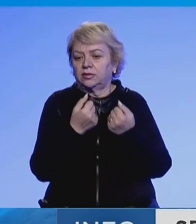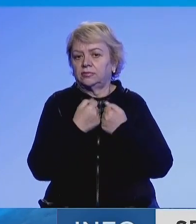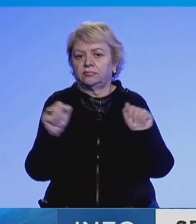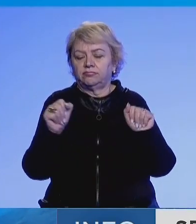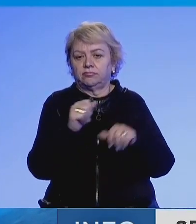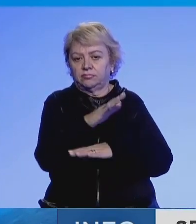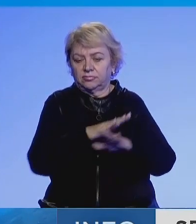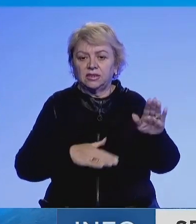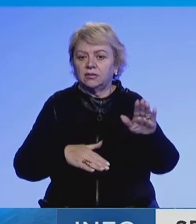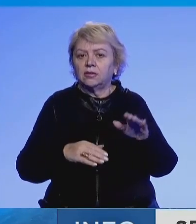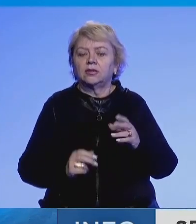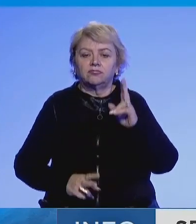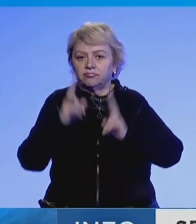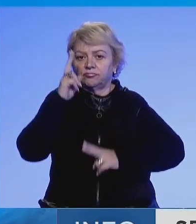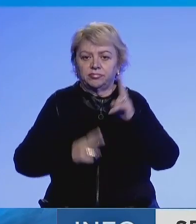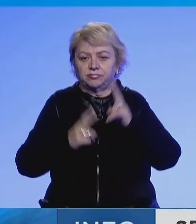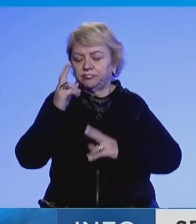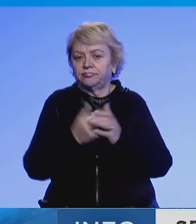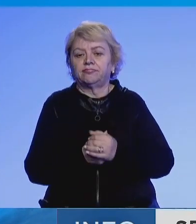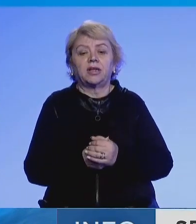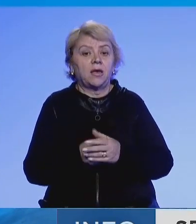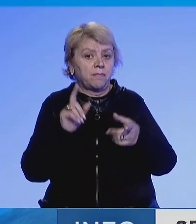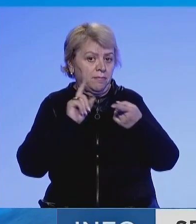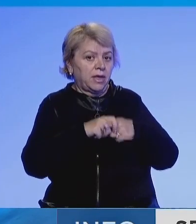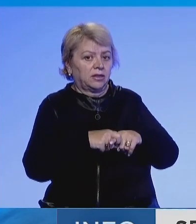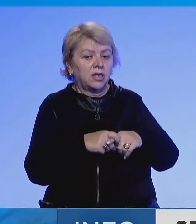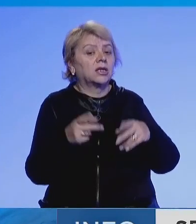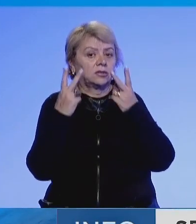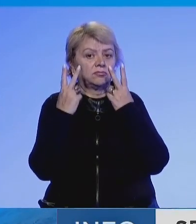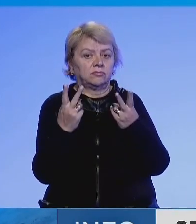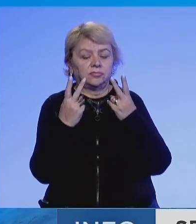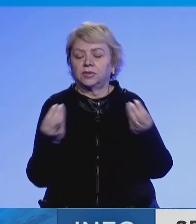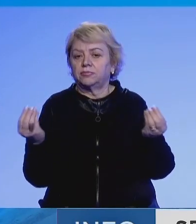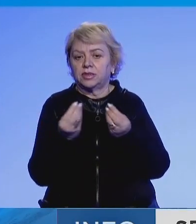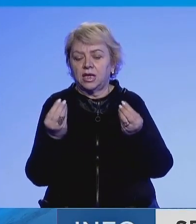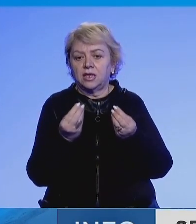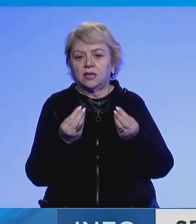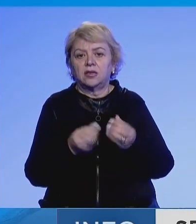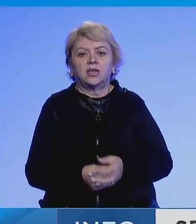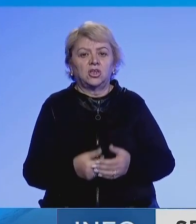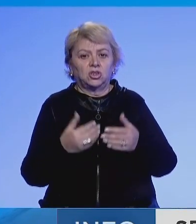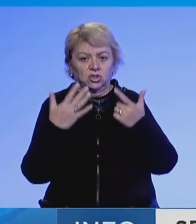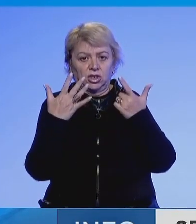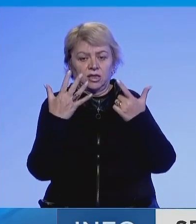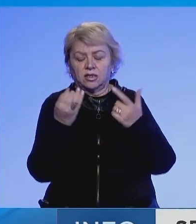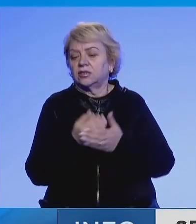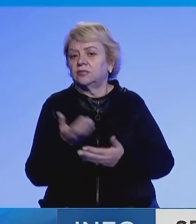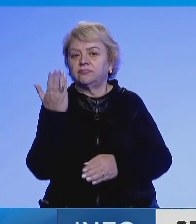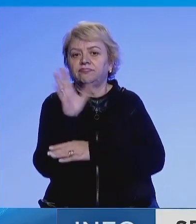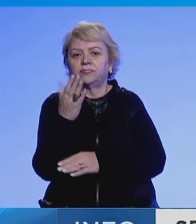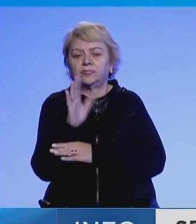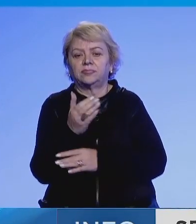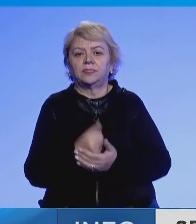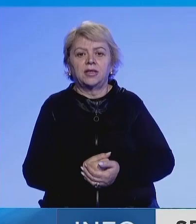ështëtoj ta miratoj projekt legjën për masate përkoshme të produkteve themelore, edhepse në sali ishin 7-10 deputet, por që vetën 57